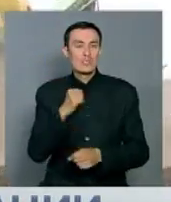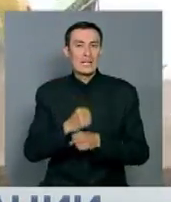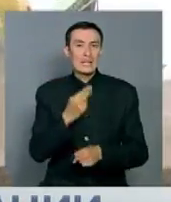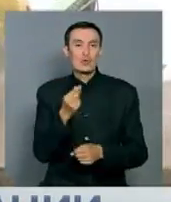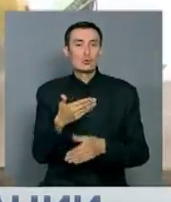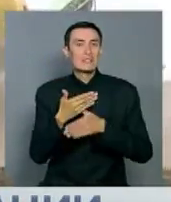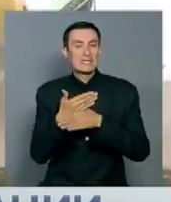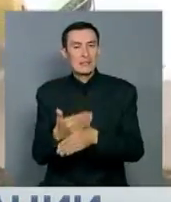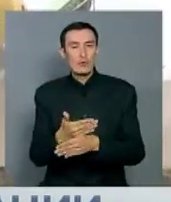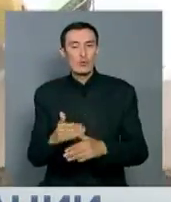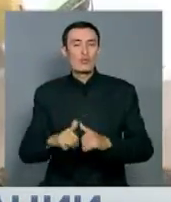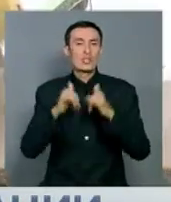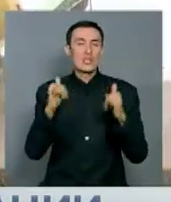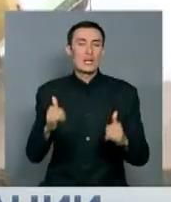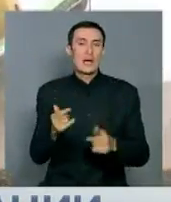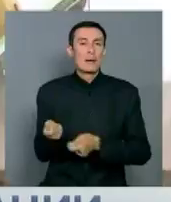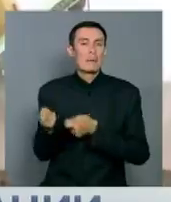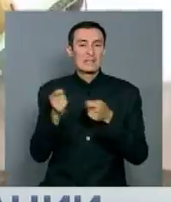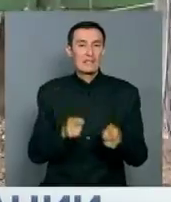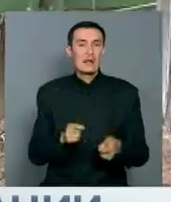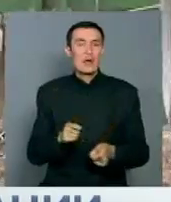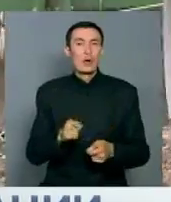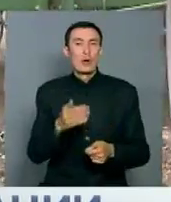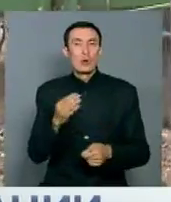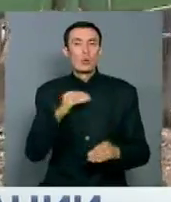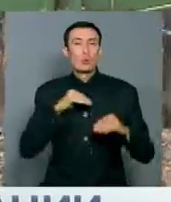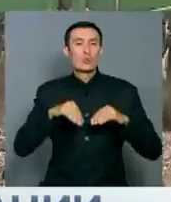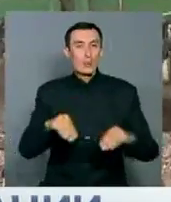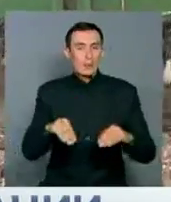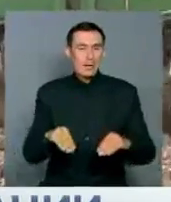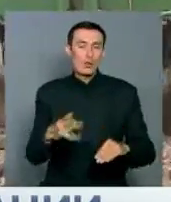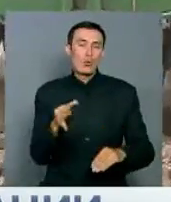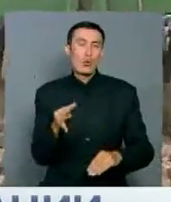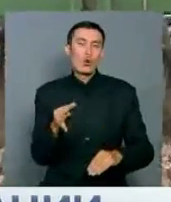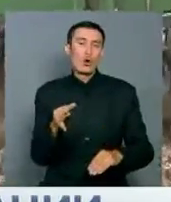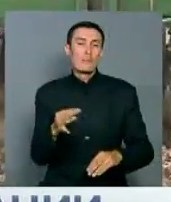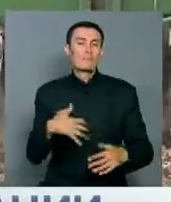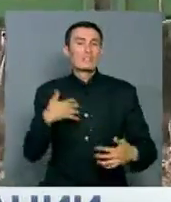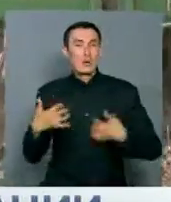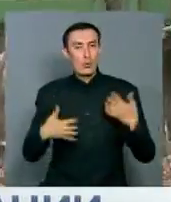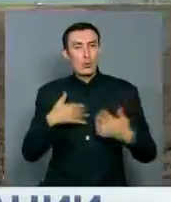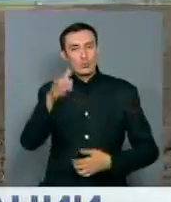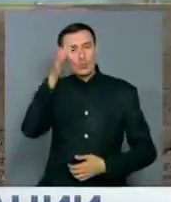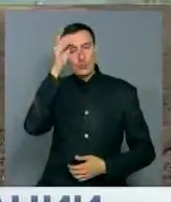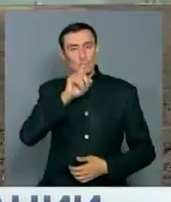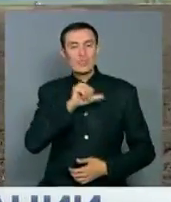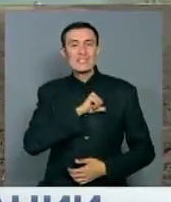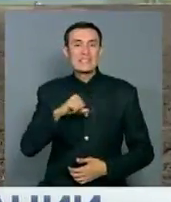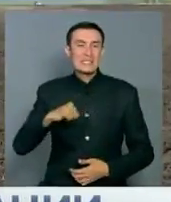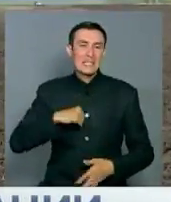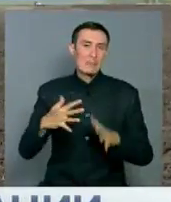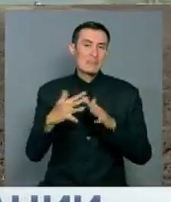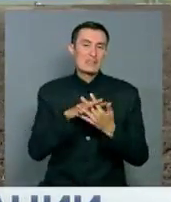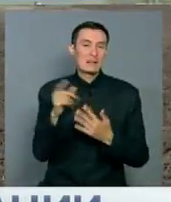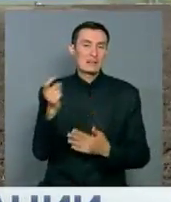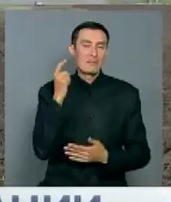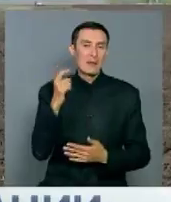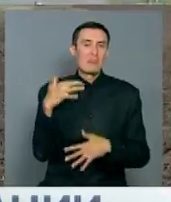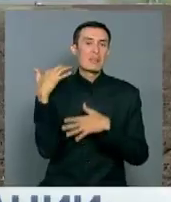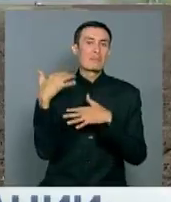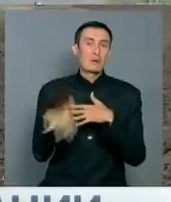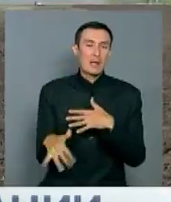субсидирования и увеличение поставок минеральных удобрений. Но ученых беспокоит то, что сами земледельцы пренебрегают